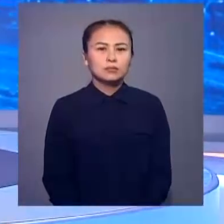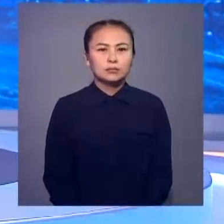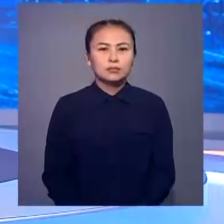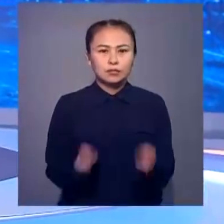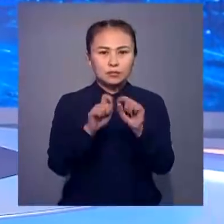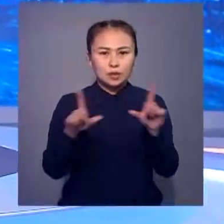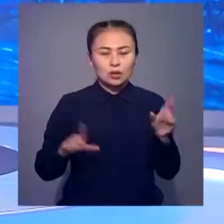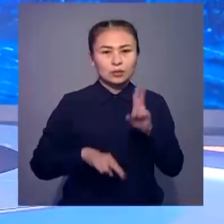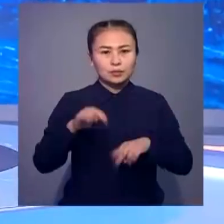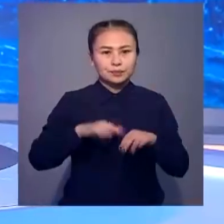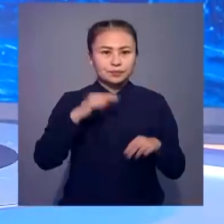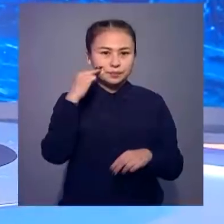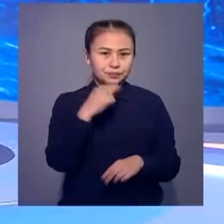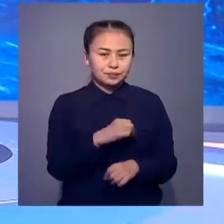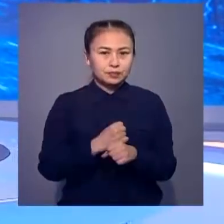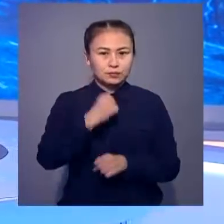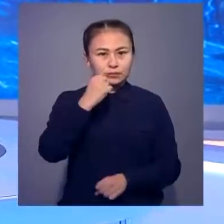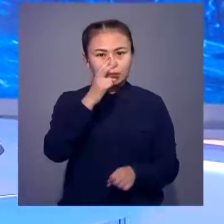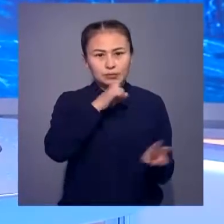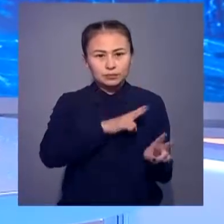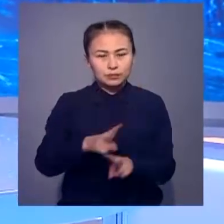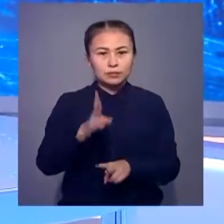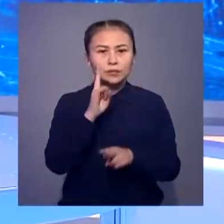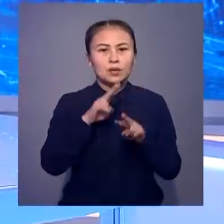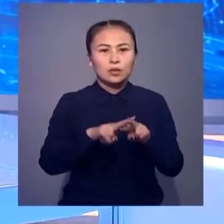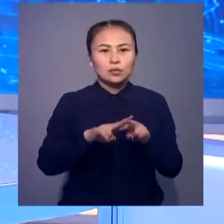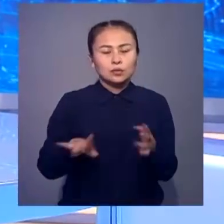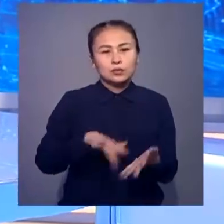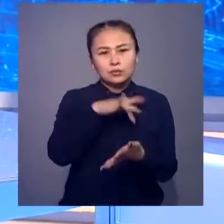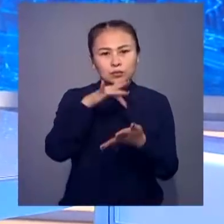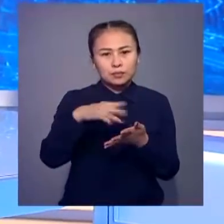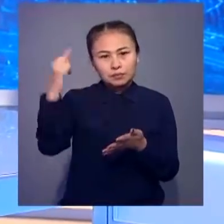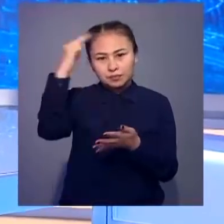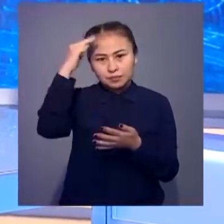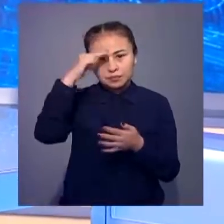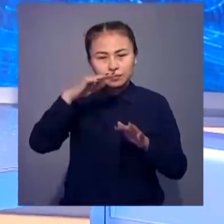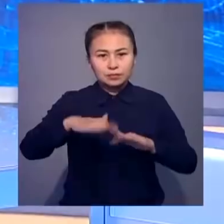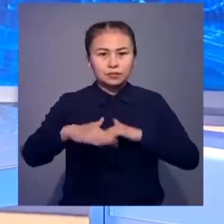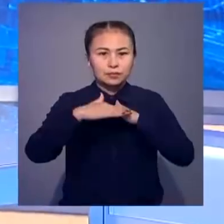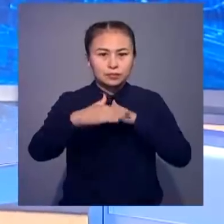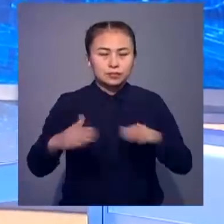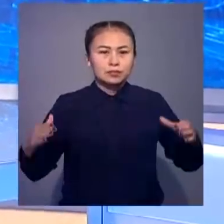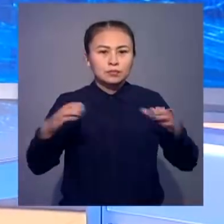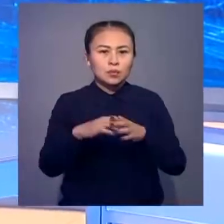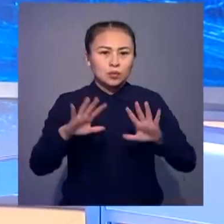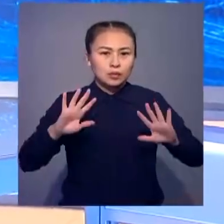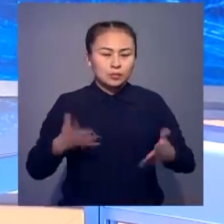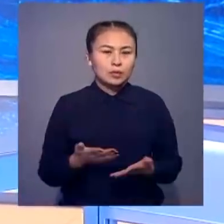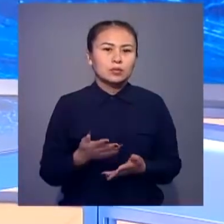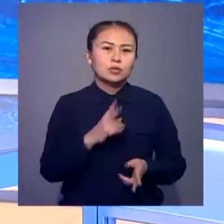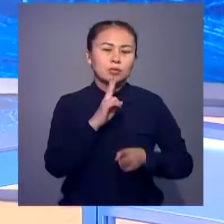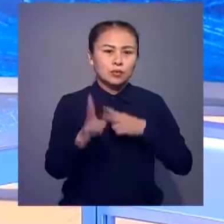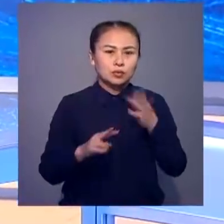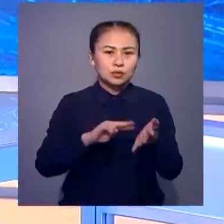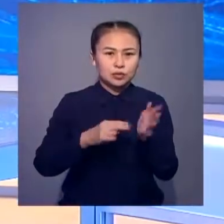Мектеп құрлысының сапасы қатан бақылауда болу керек. Нұрсултан ғаласының білім ордаларының бірінде болған оқиғадан